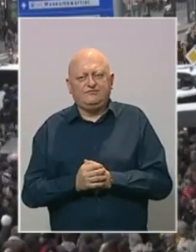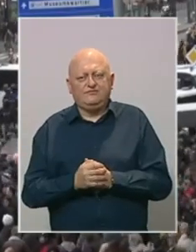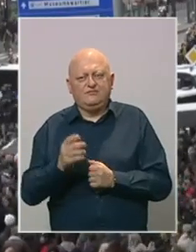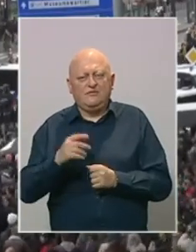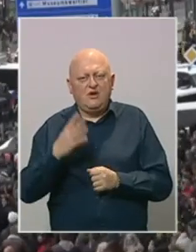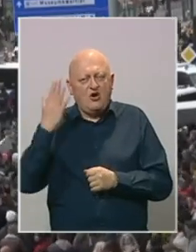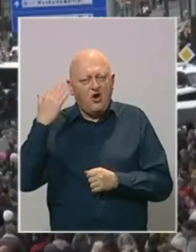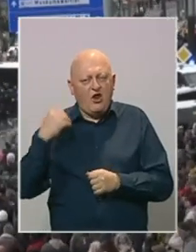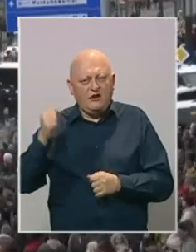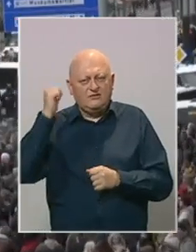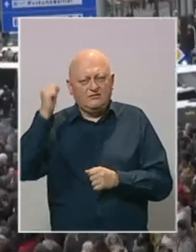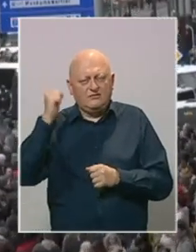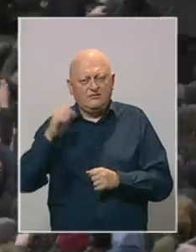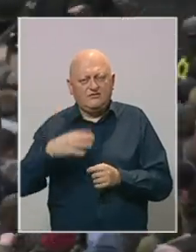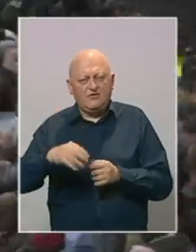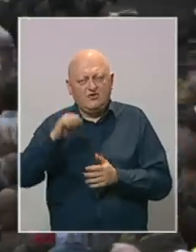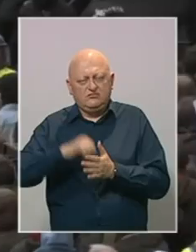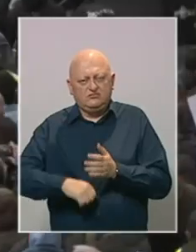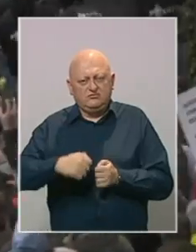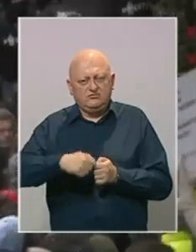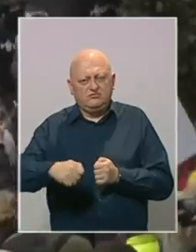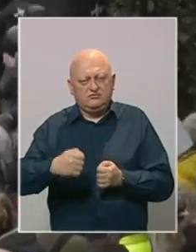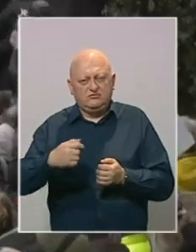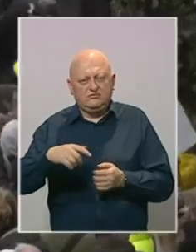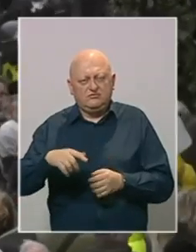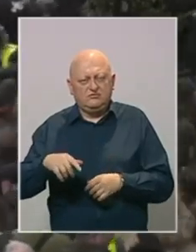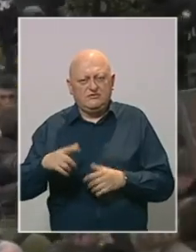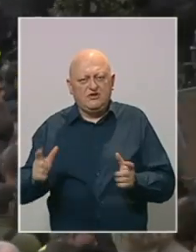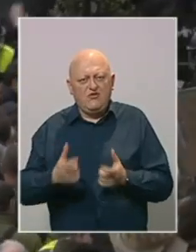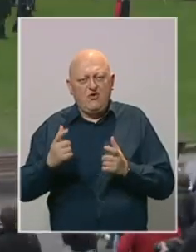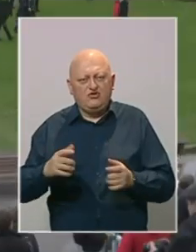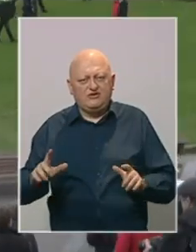Amsterdamu prosvjeti zbog restriktivnih mjera uvedenih za novogodišnje blag dane.